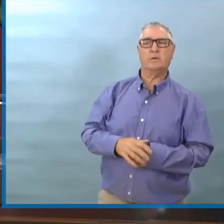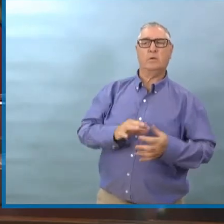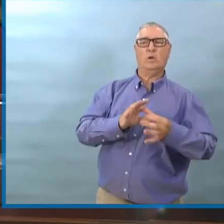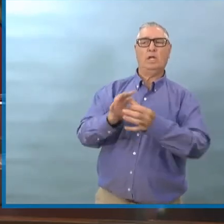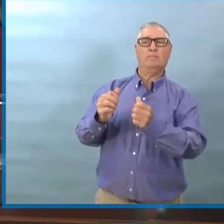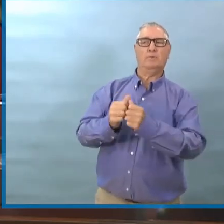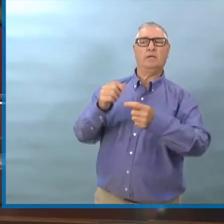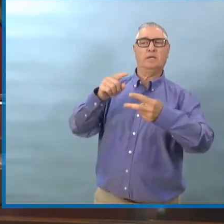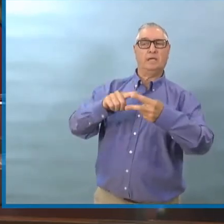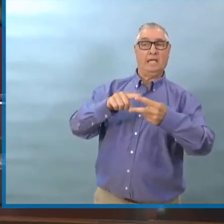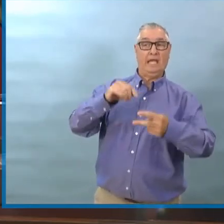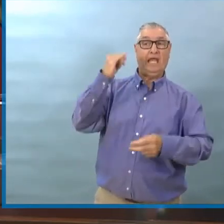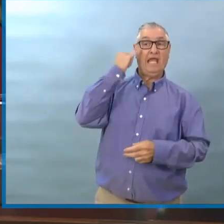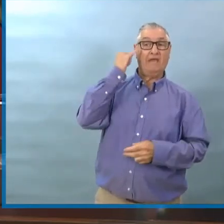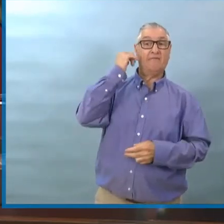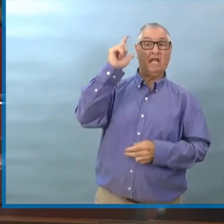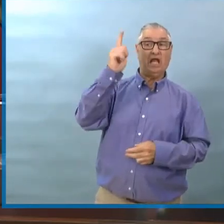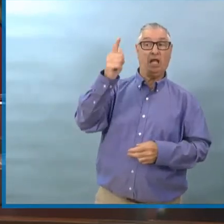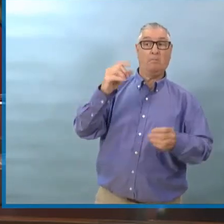Question inaudible.